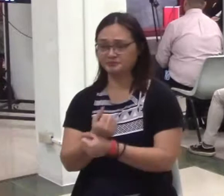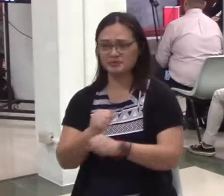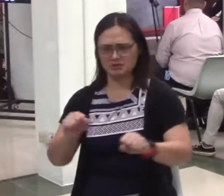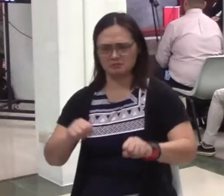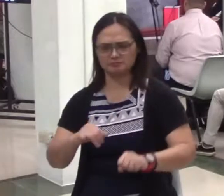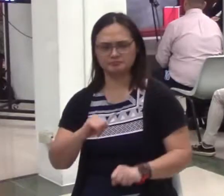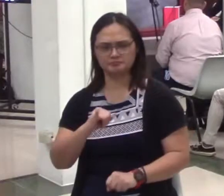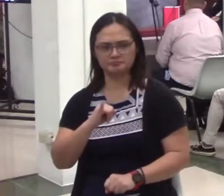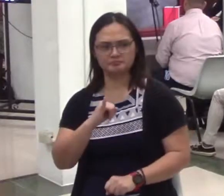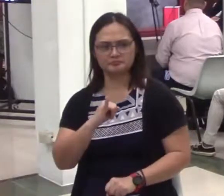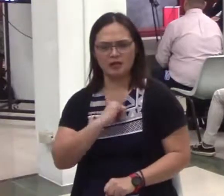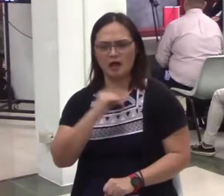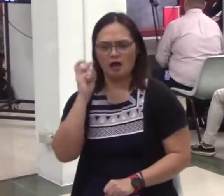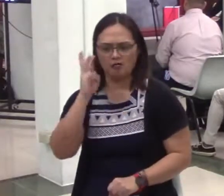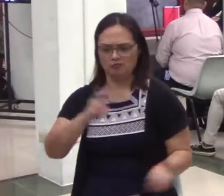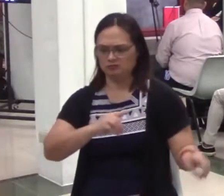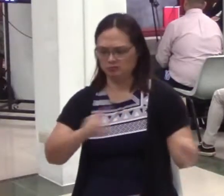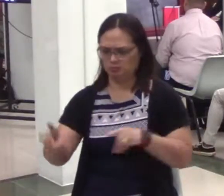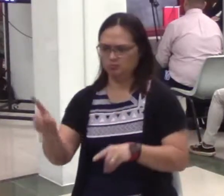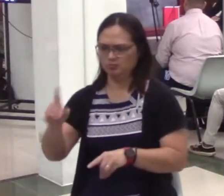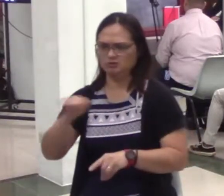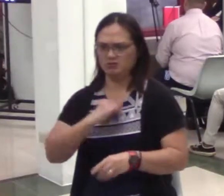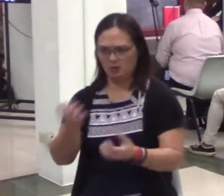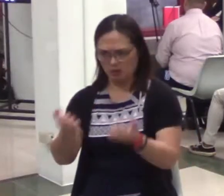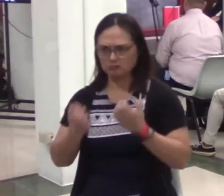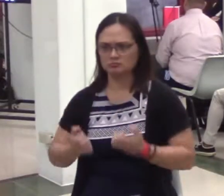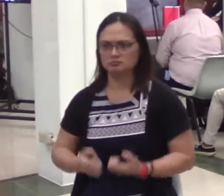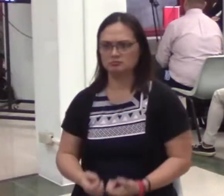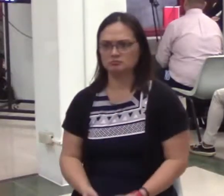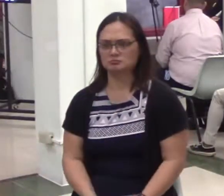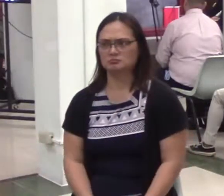tao. Ang masasama po yung hindi nagpo-forward,